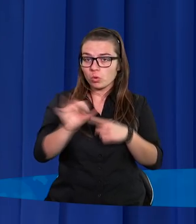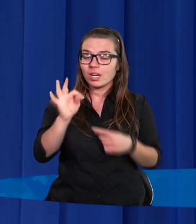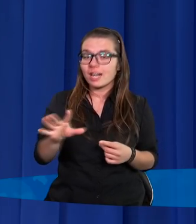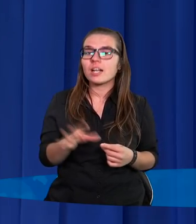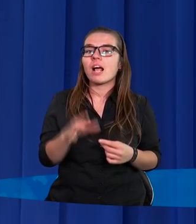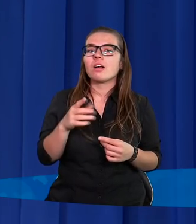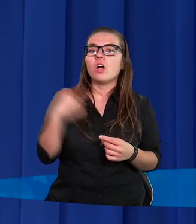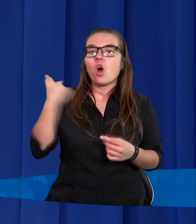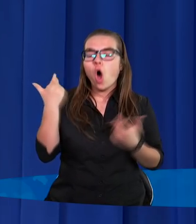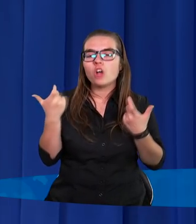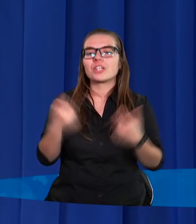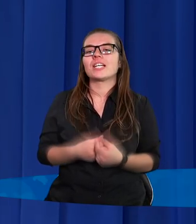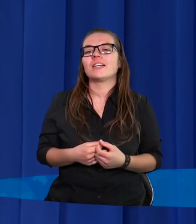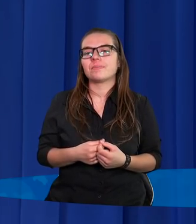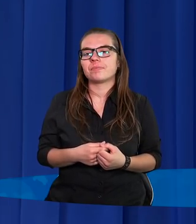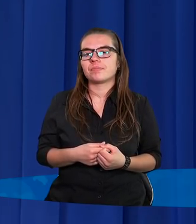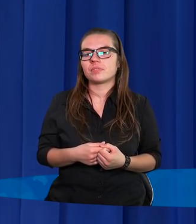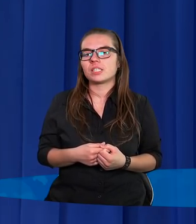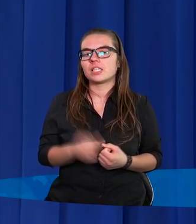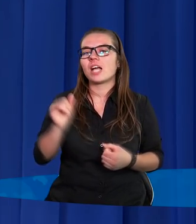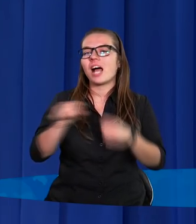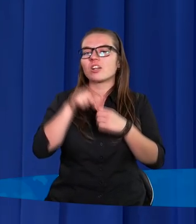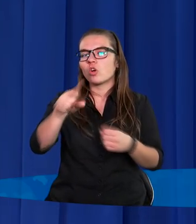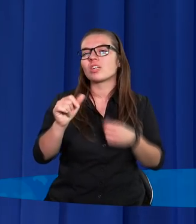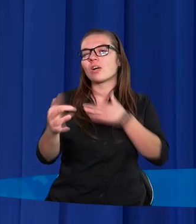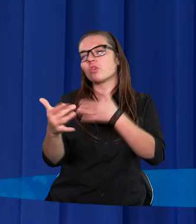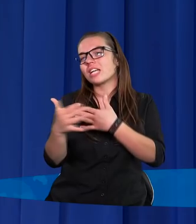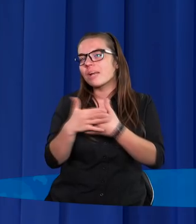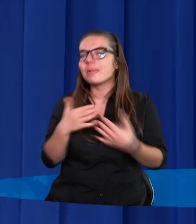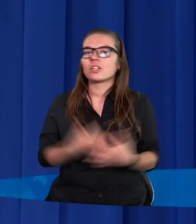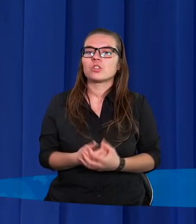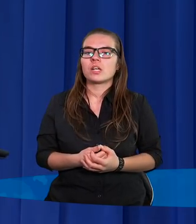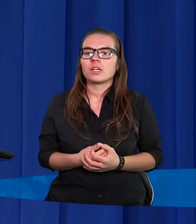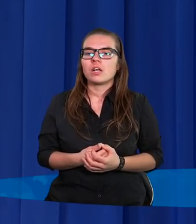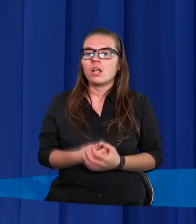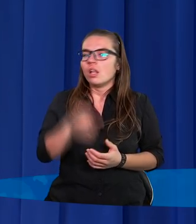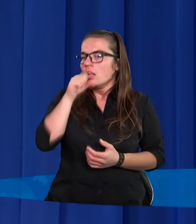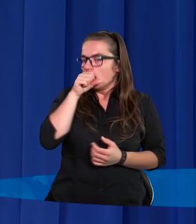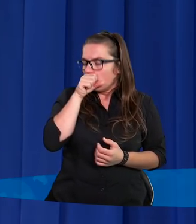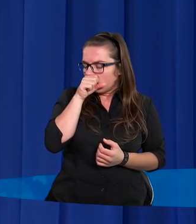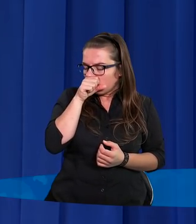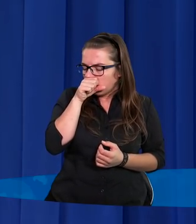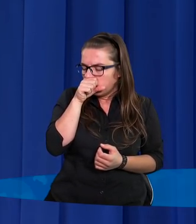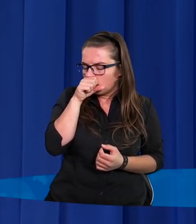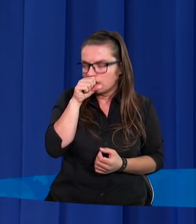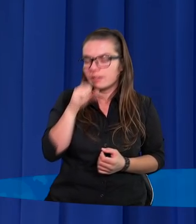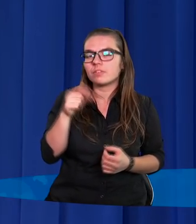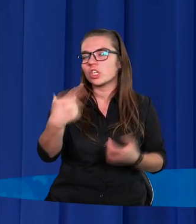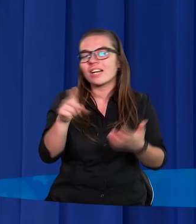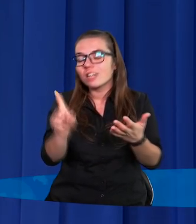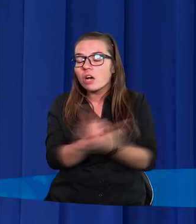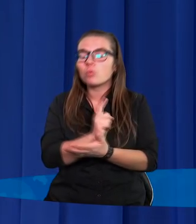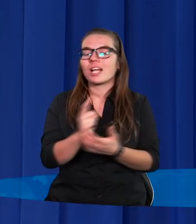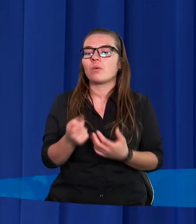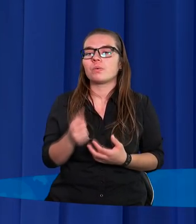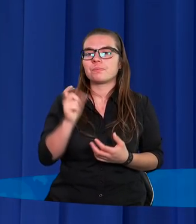groźny, odległy. Jak do Niego w ogóle się zbliżyć? A jeżeli jeszcze człowiekowi się nie udaje, jest jakimś